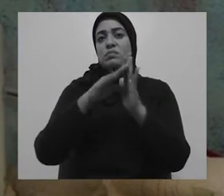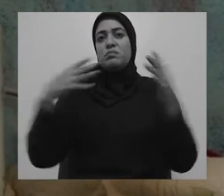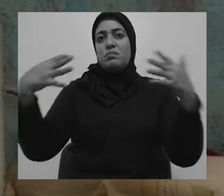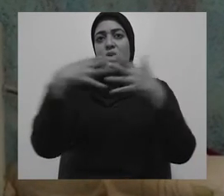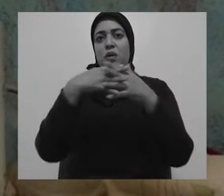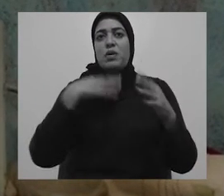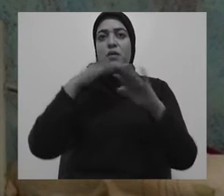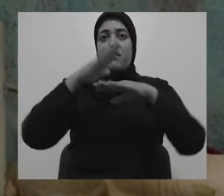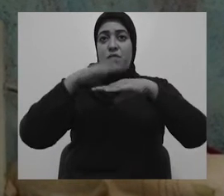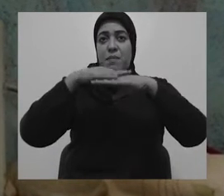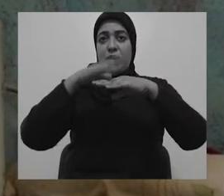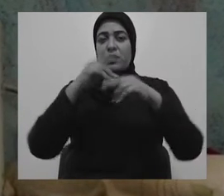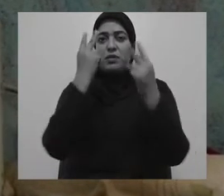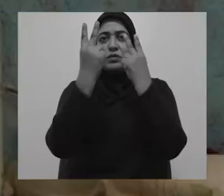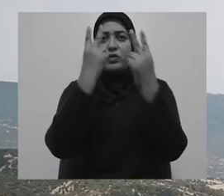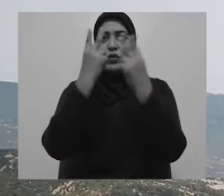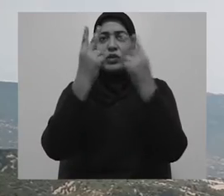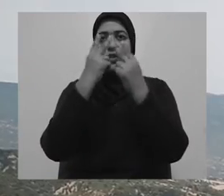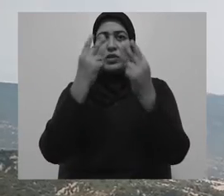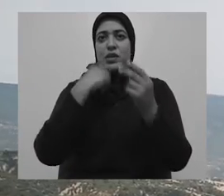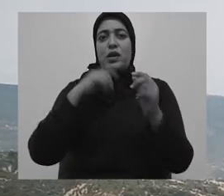Bidaya. J'ai 22 ans.